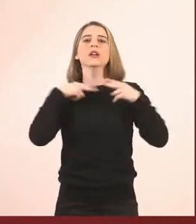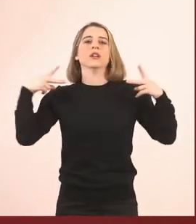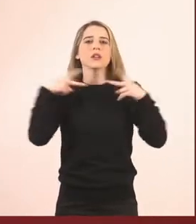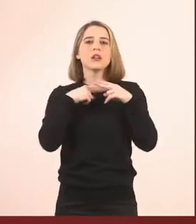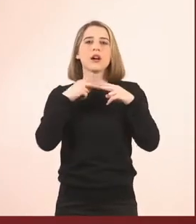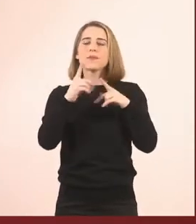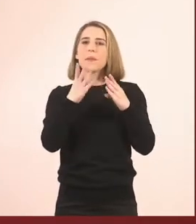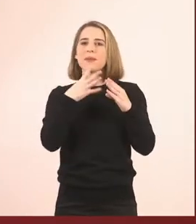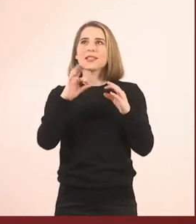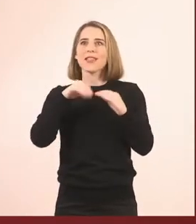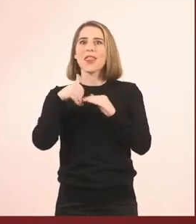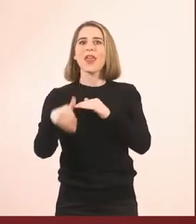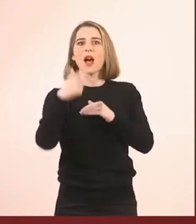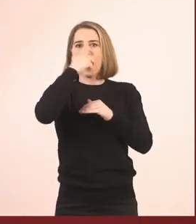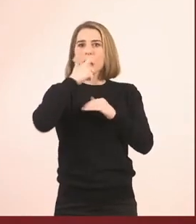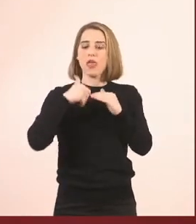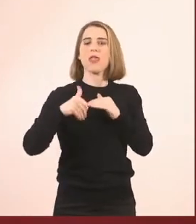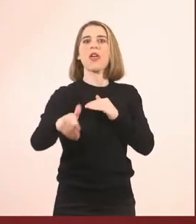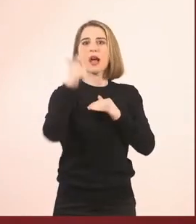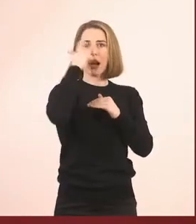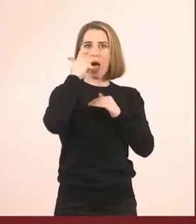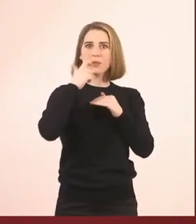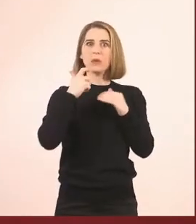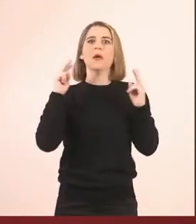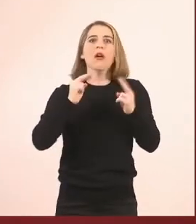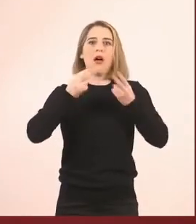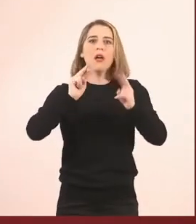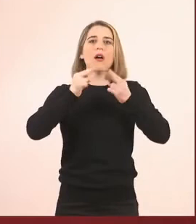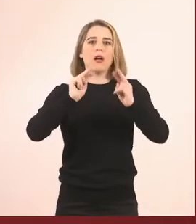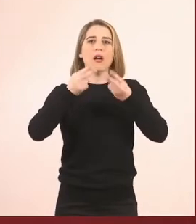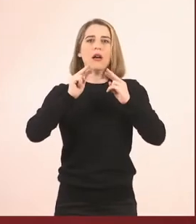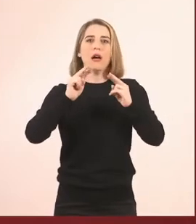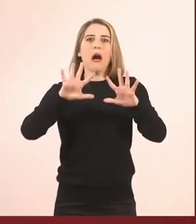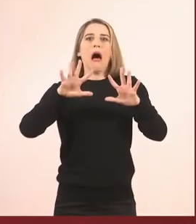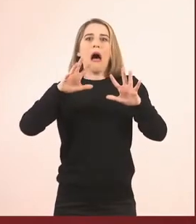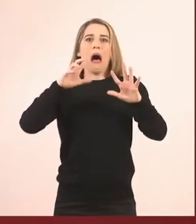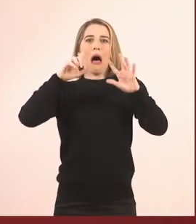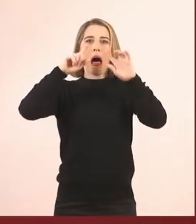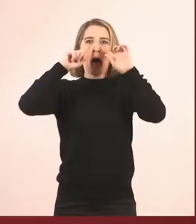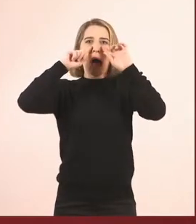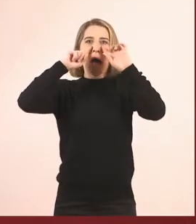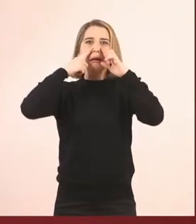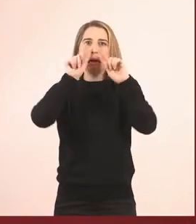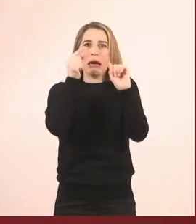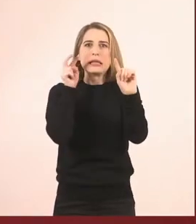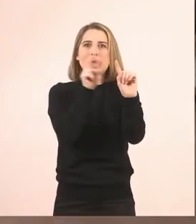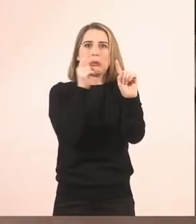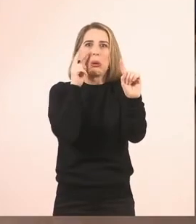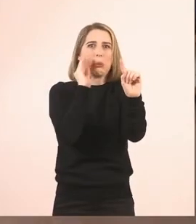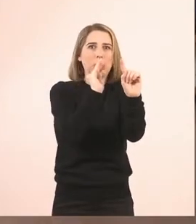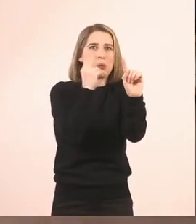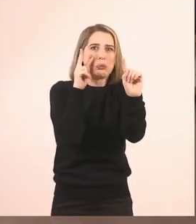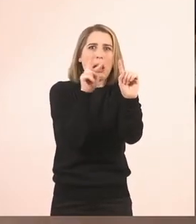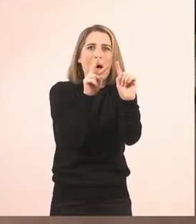πούμε κτλ. Ε, κάντε αυτό το λυγμό πριν εσείς κλάψετε, δηλαδή... Και κοιτάξτε σε ένα σημείο, έτσι, α...